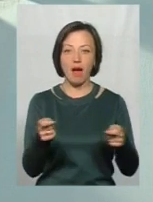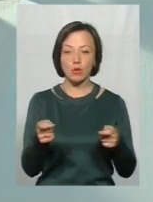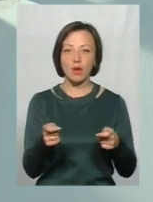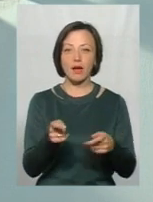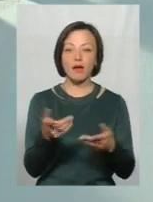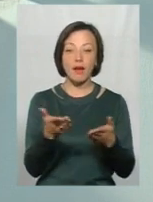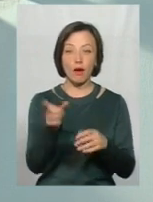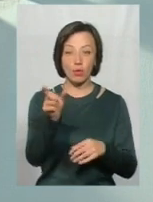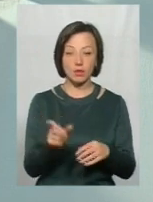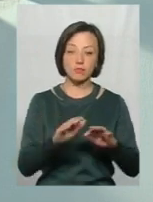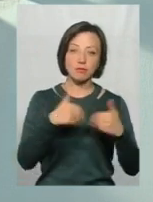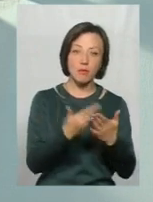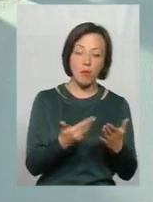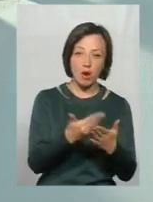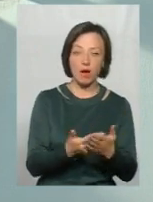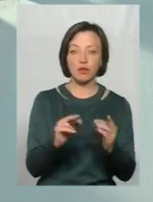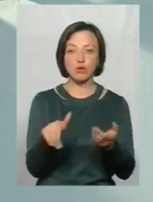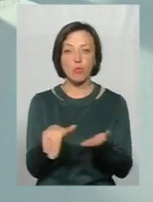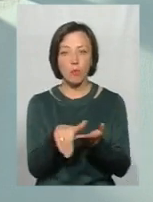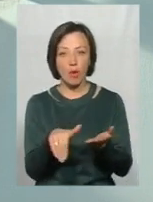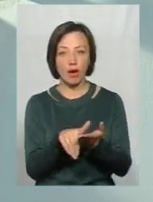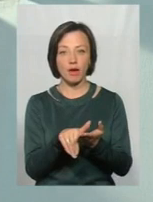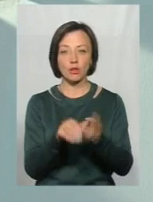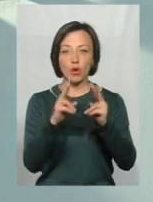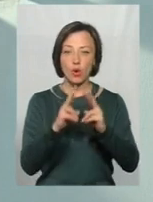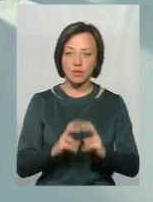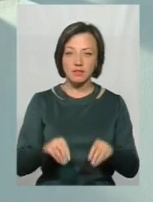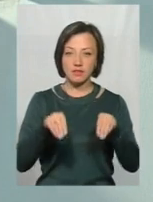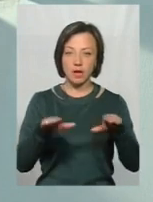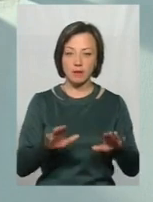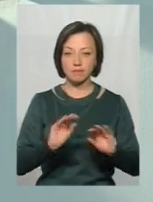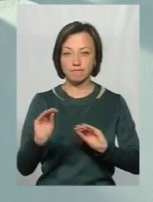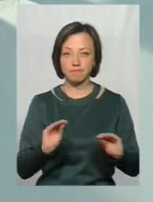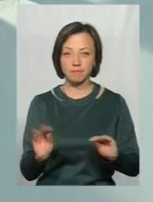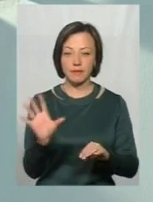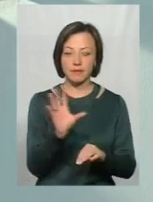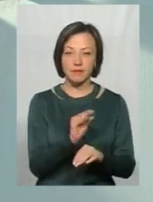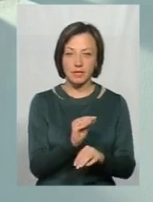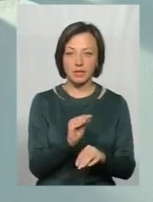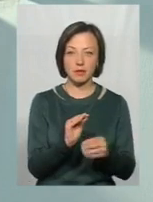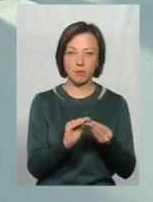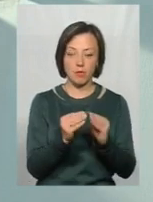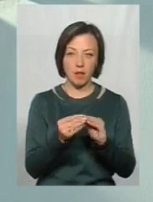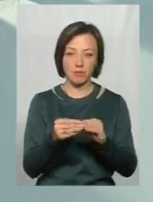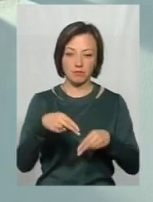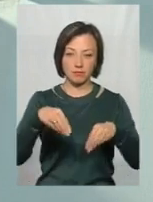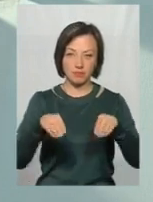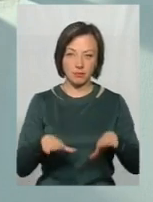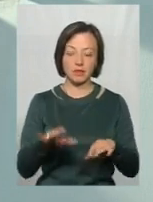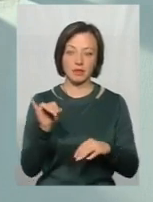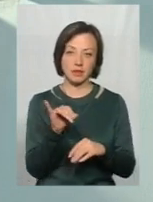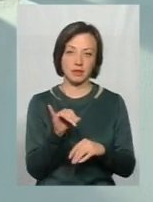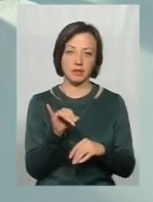відповідно, дає поради, яка допомагає, розв'язує і розставляє всі точки над «і» і таким чином,